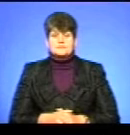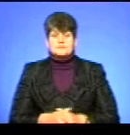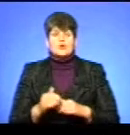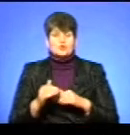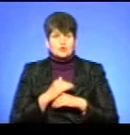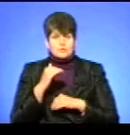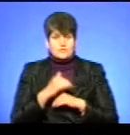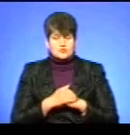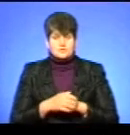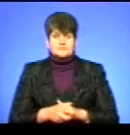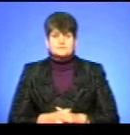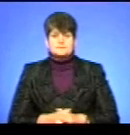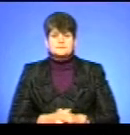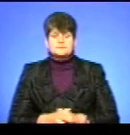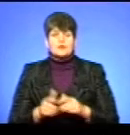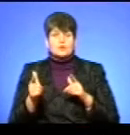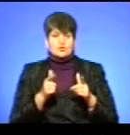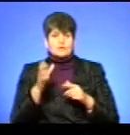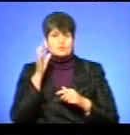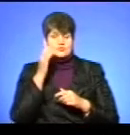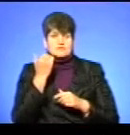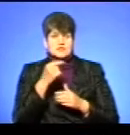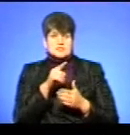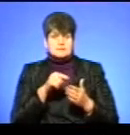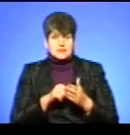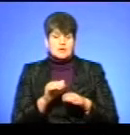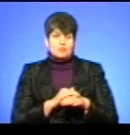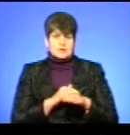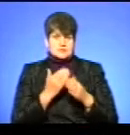Доброго вечора. Готові почути ваше запитання, будь ласка.